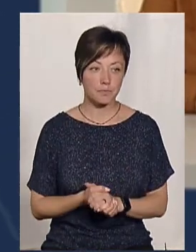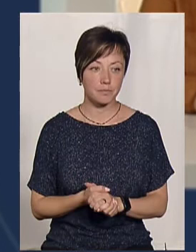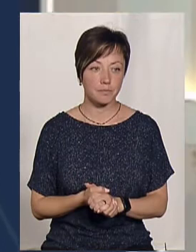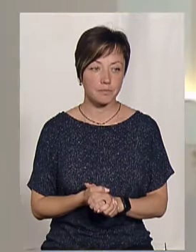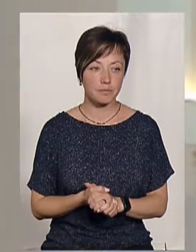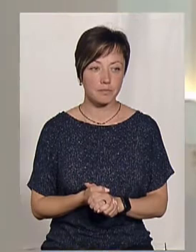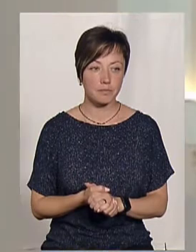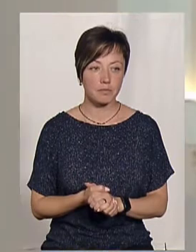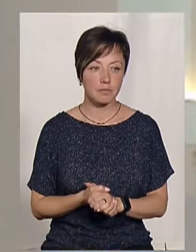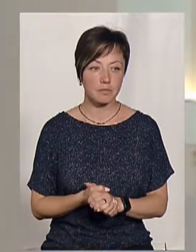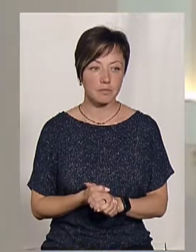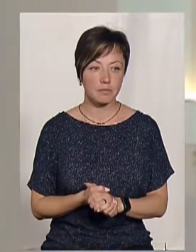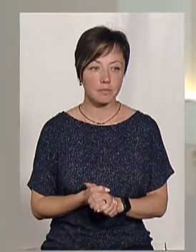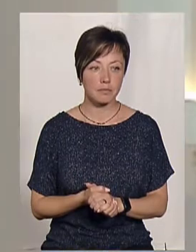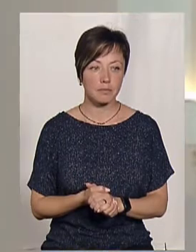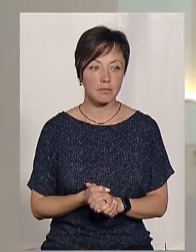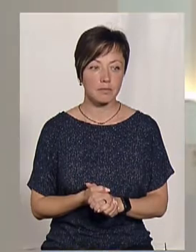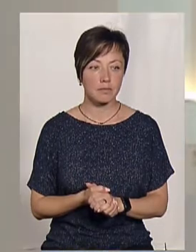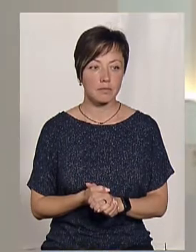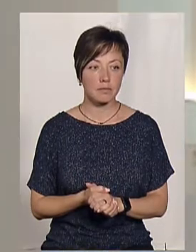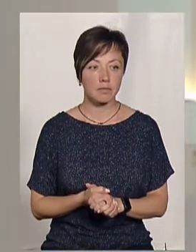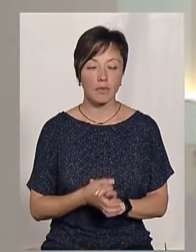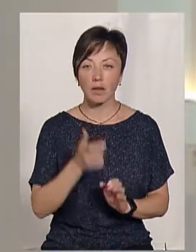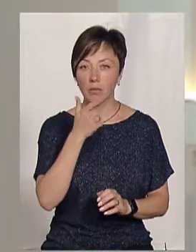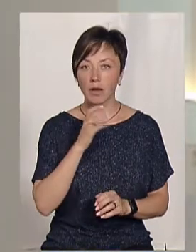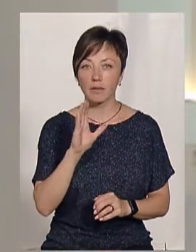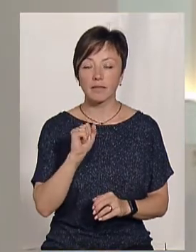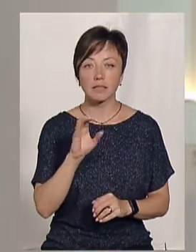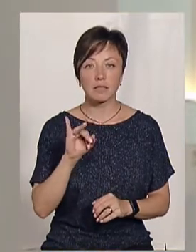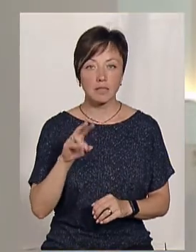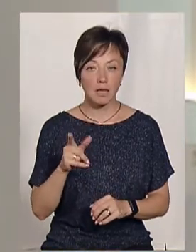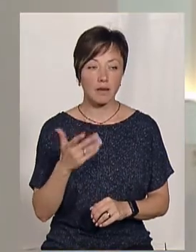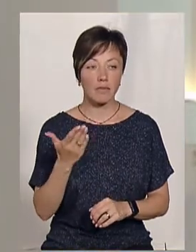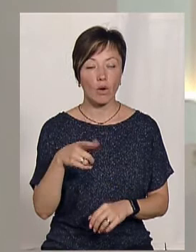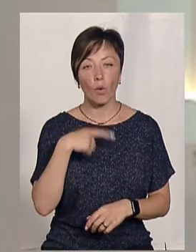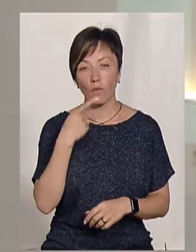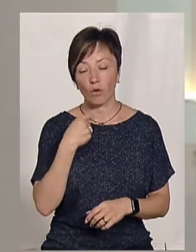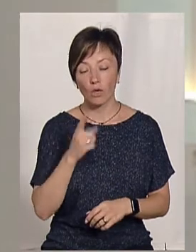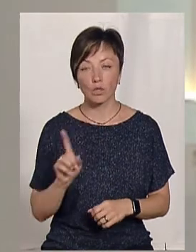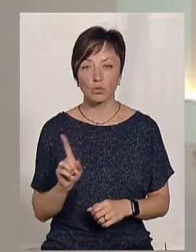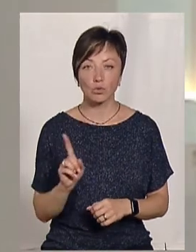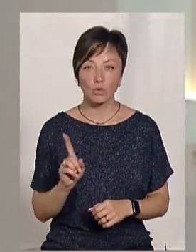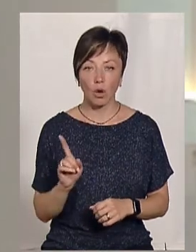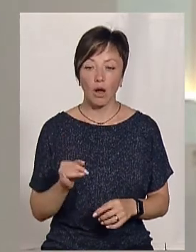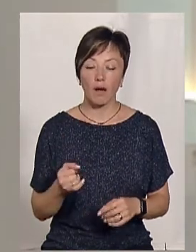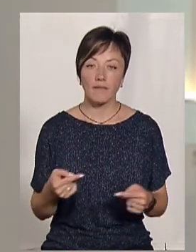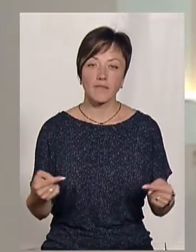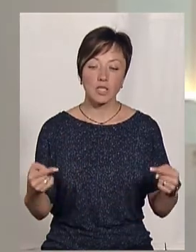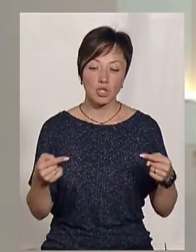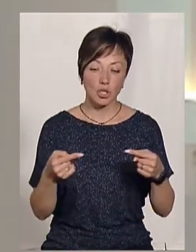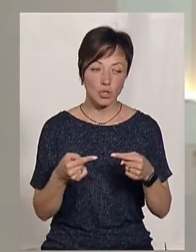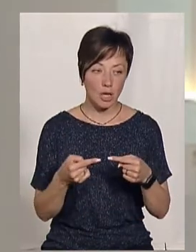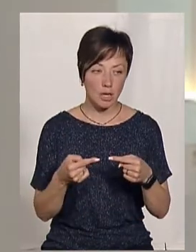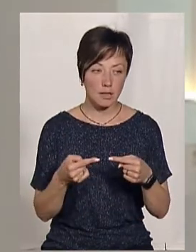До побачення. Пане Василю, ну, от там говорили, що визначаються